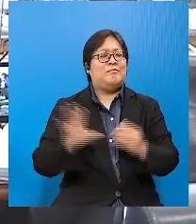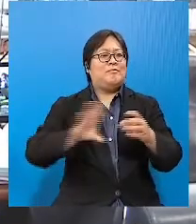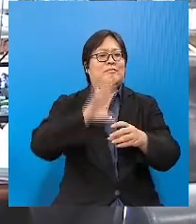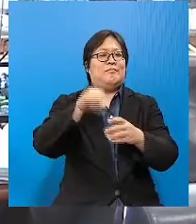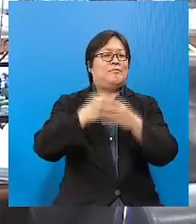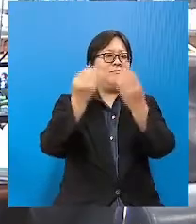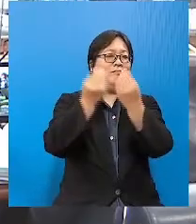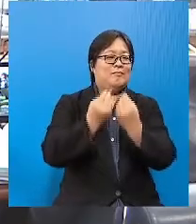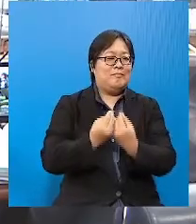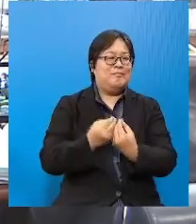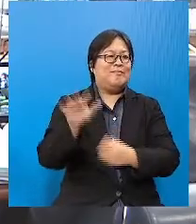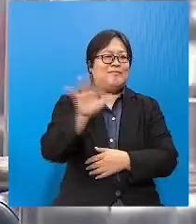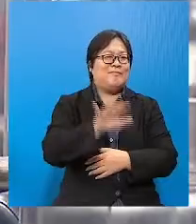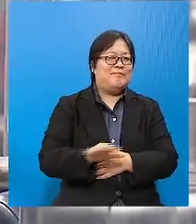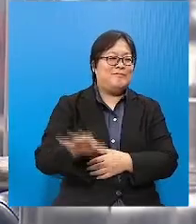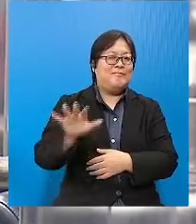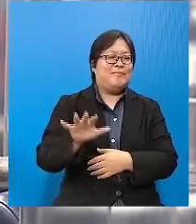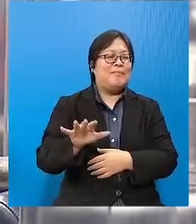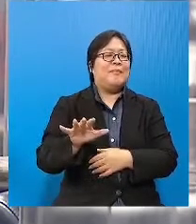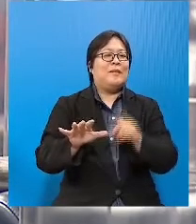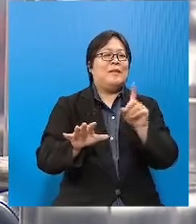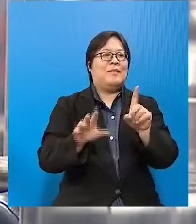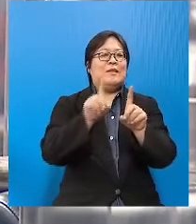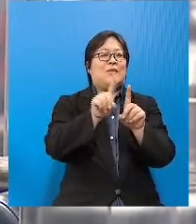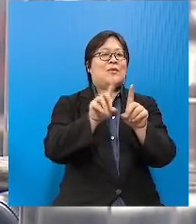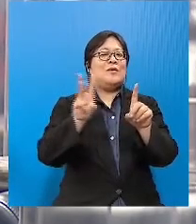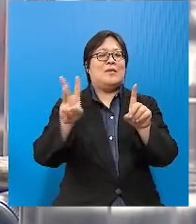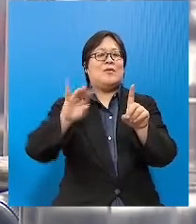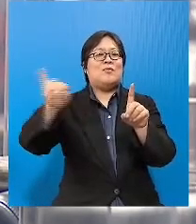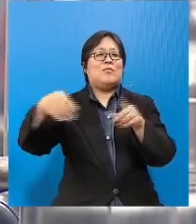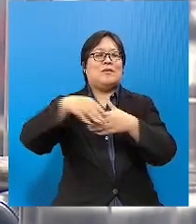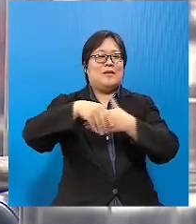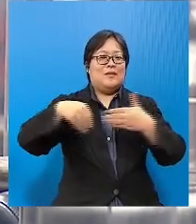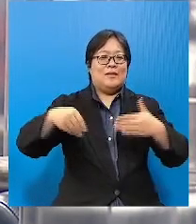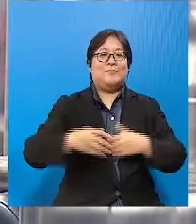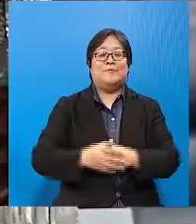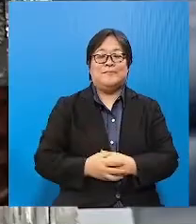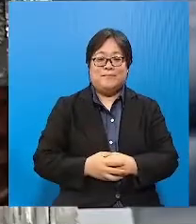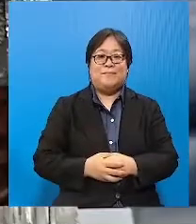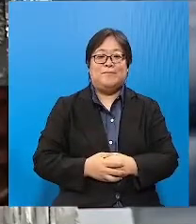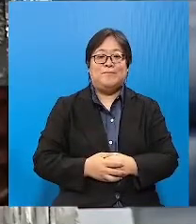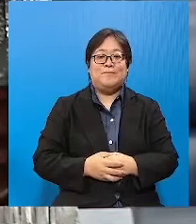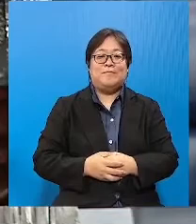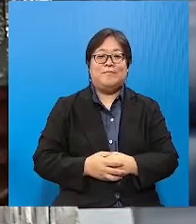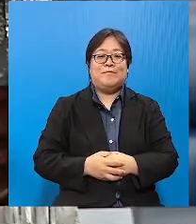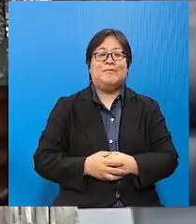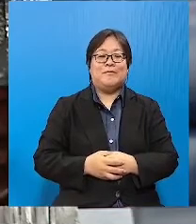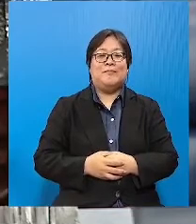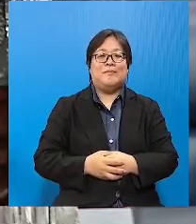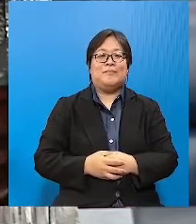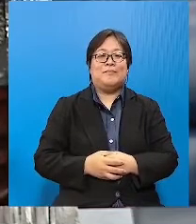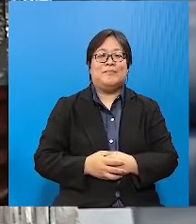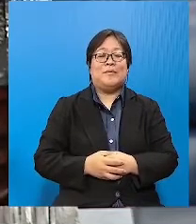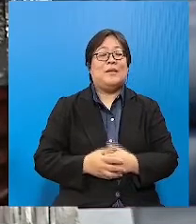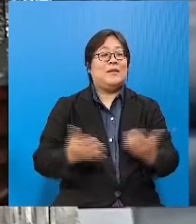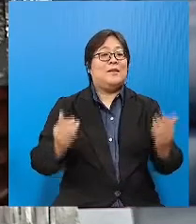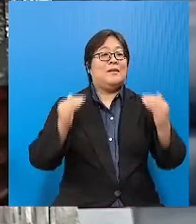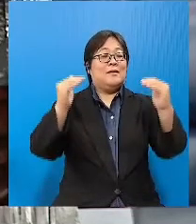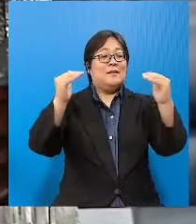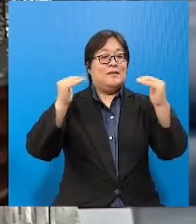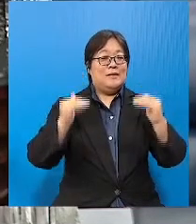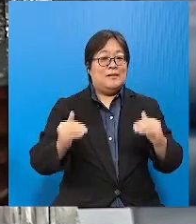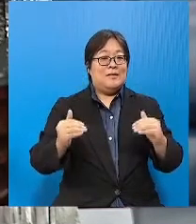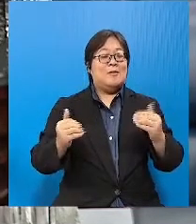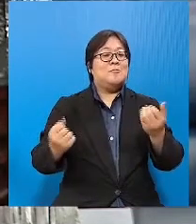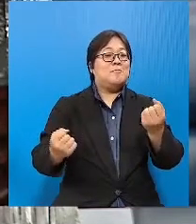peruntukan sebanyak hampir 116 juta ringgit 116 juta ringgit Sementara